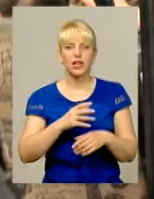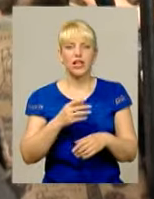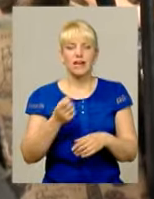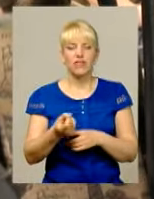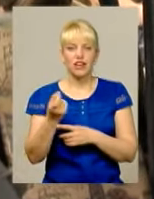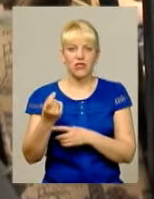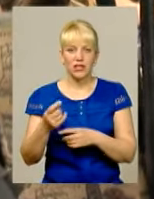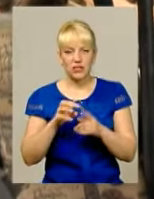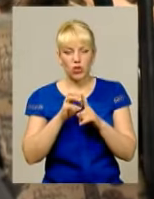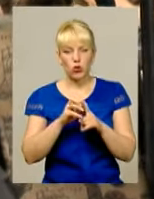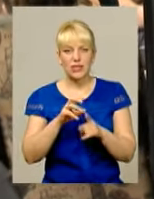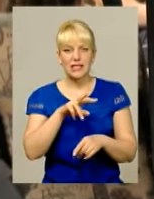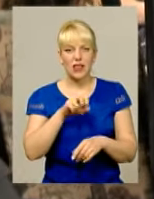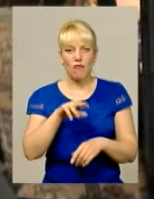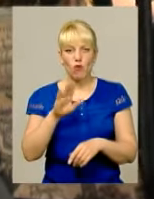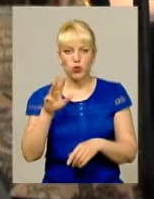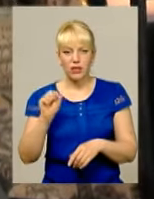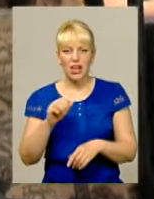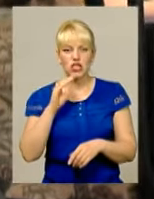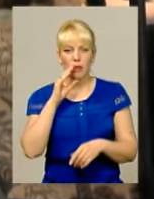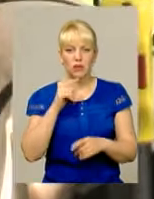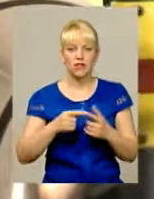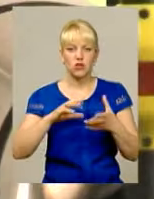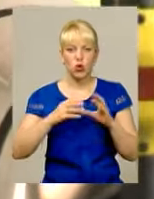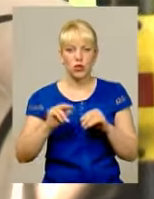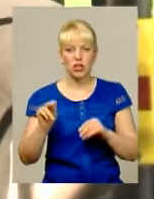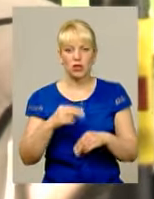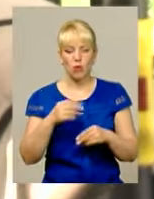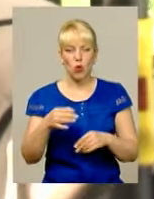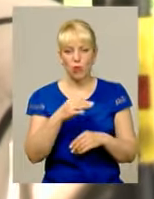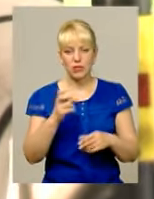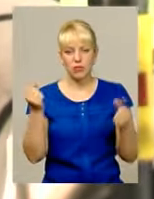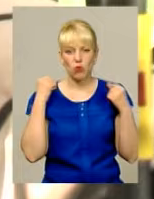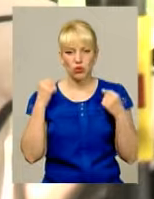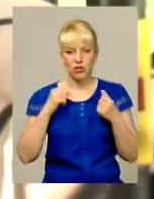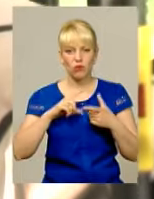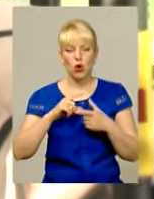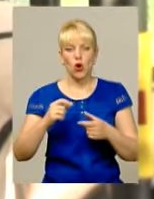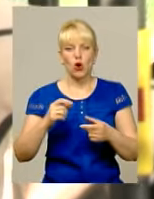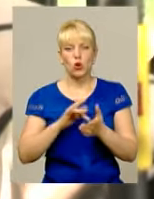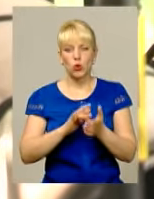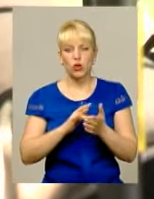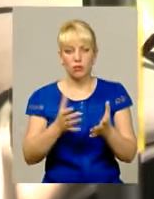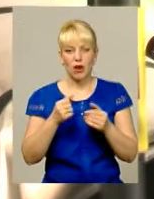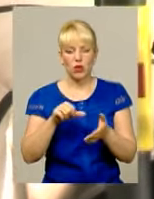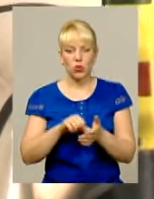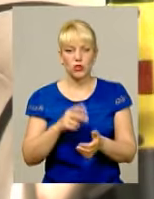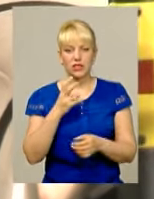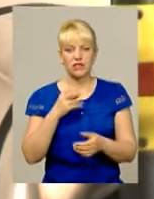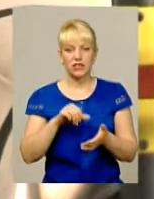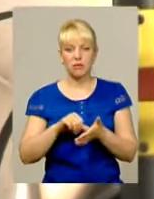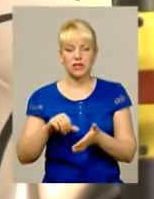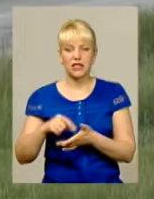туристи зі Славути та Шепетівки Всього ж у чемпіонаті області зі спортивного туризму брали участь 200 представників, а це